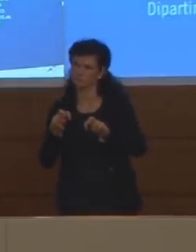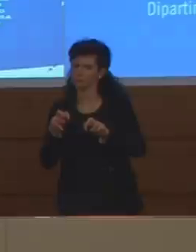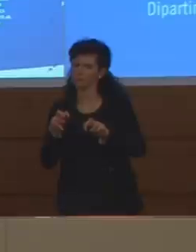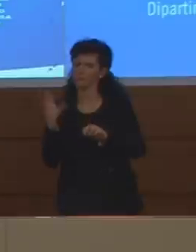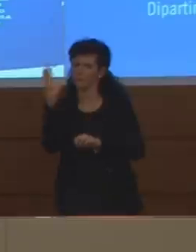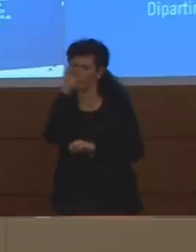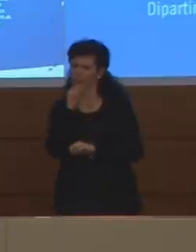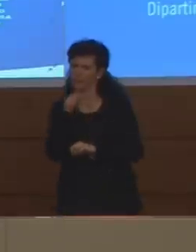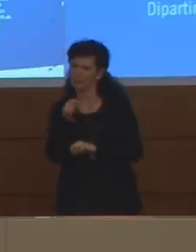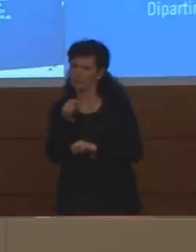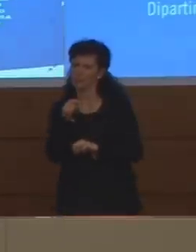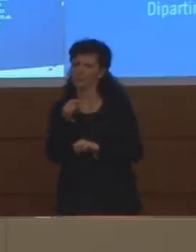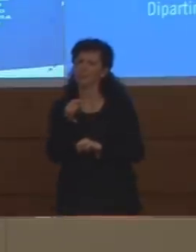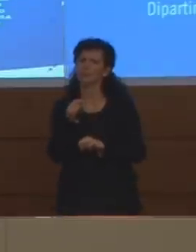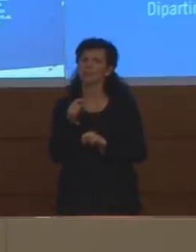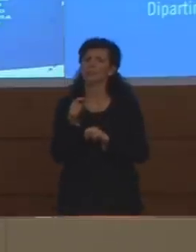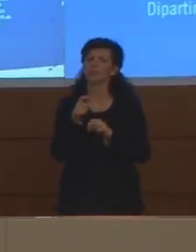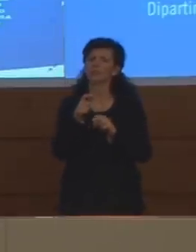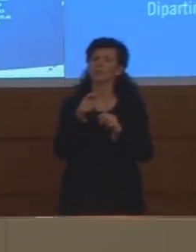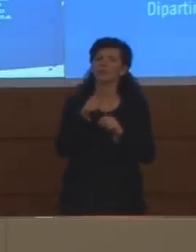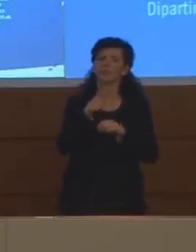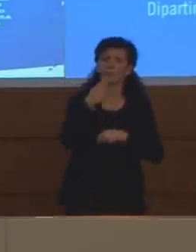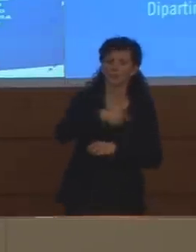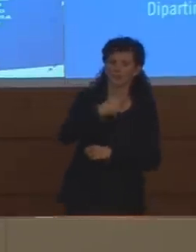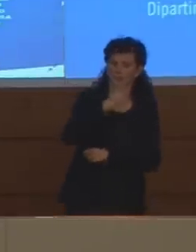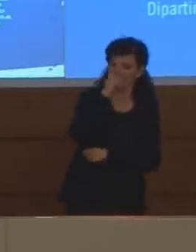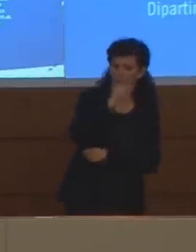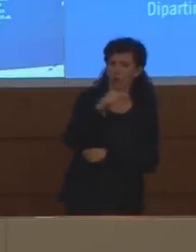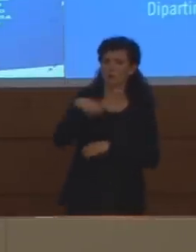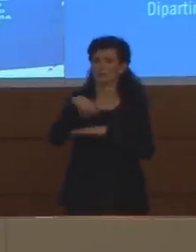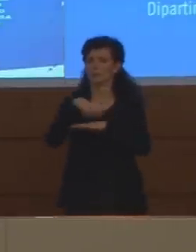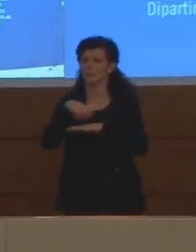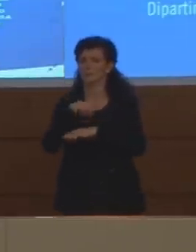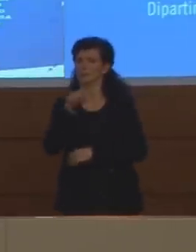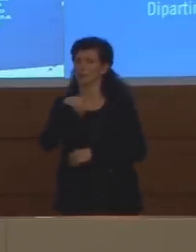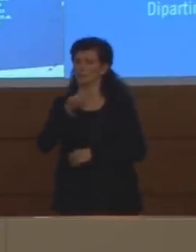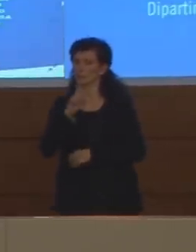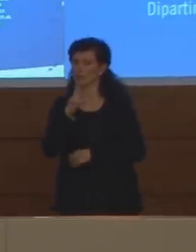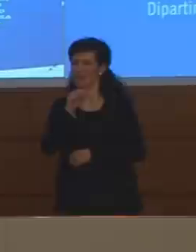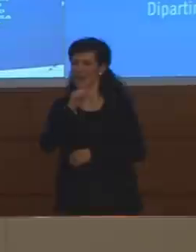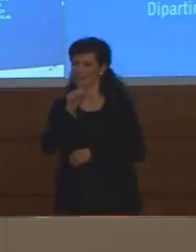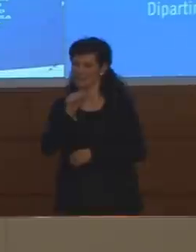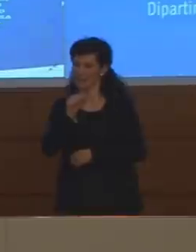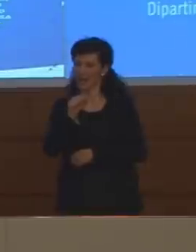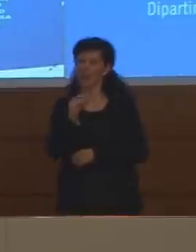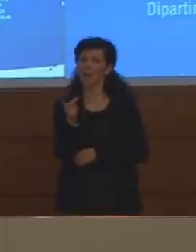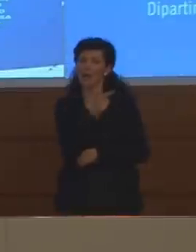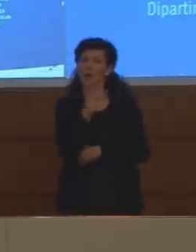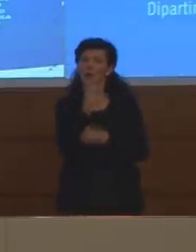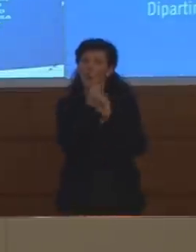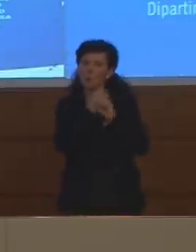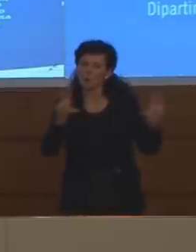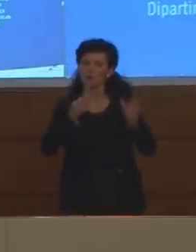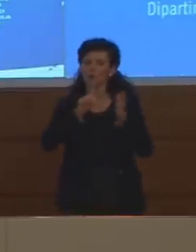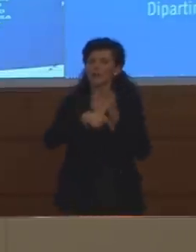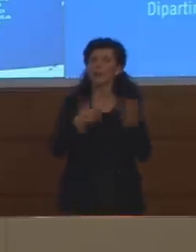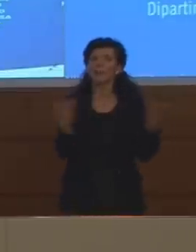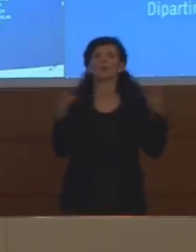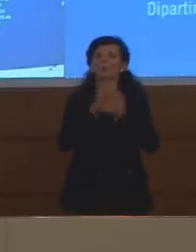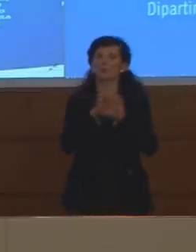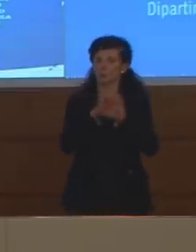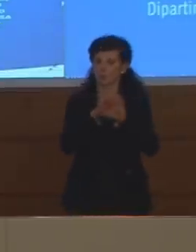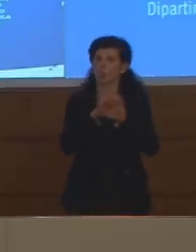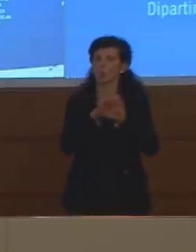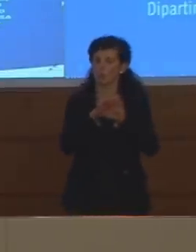che c'è stata tra il Ministro Speranza e il Presidente Conte sui tempi della chiusura sembrerebbe che il Ministro fosse molto